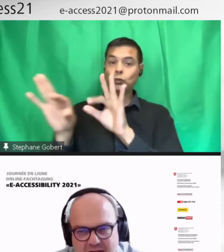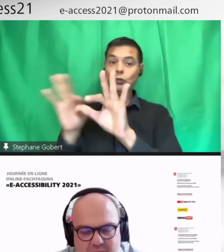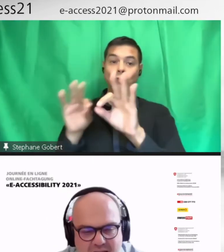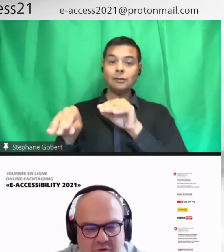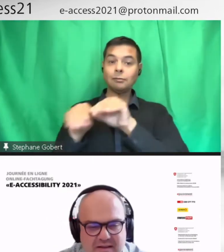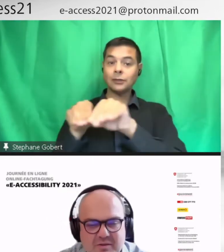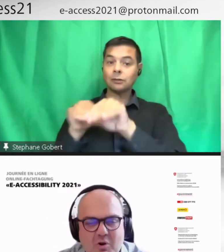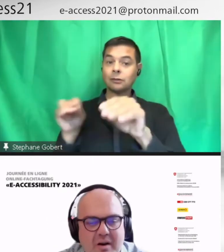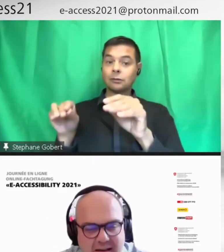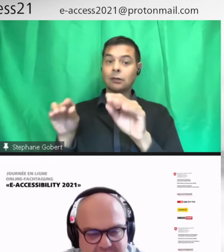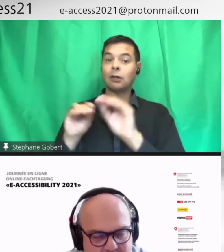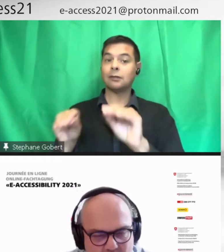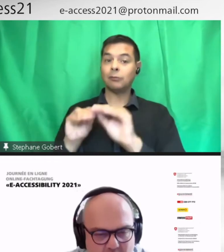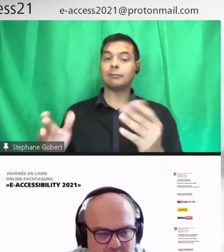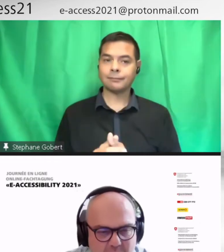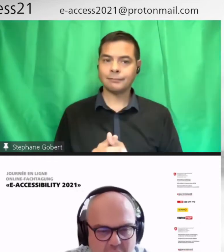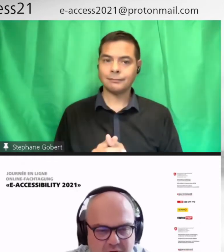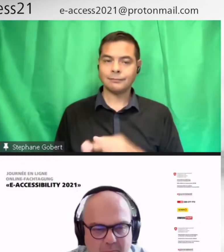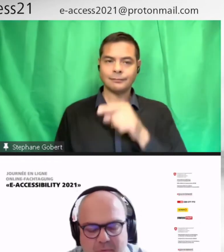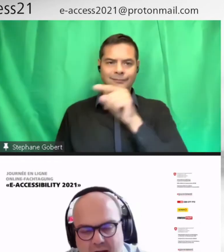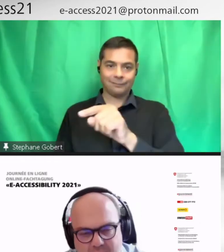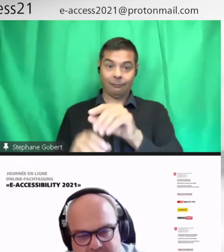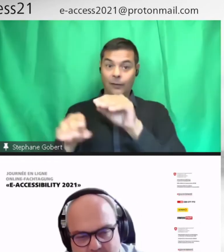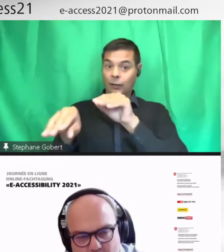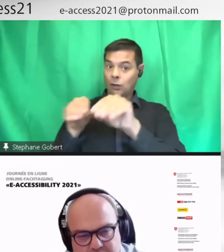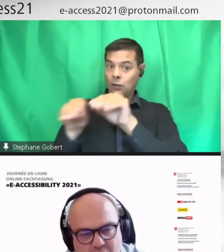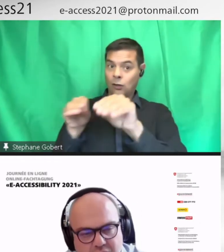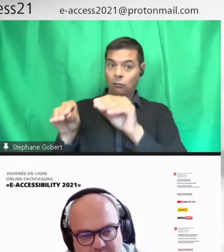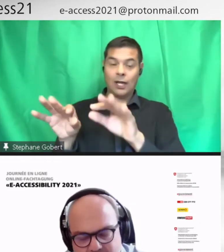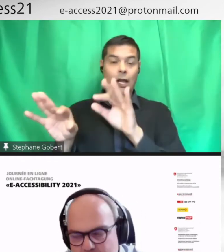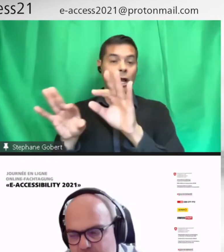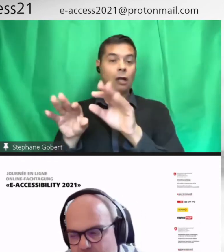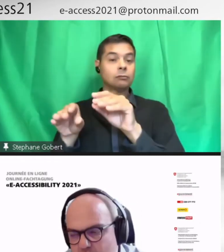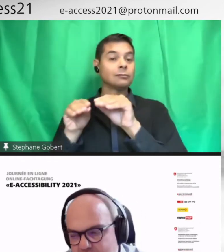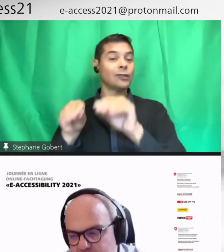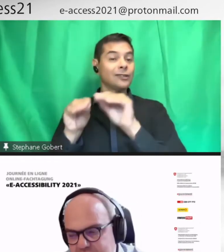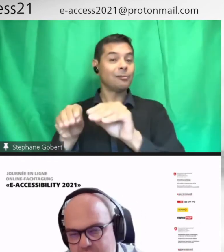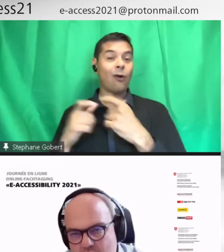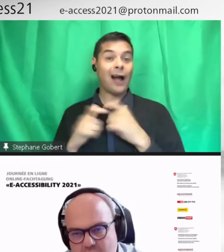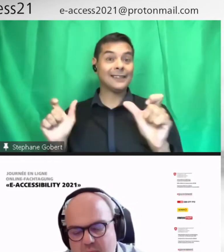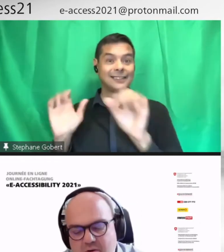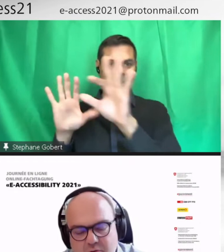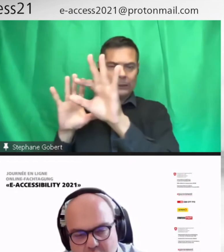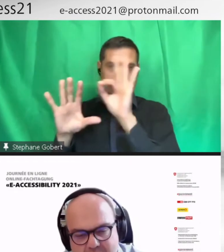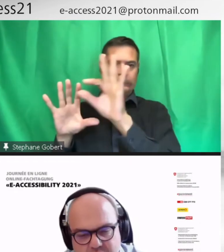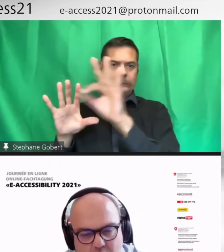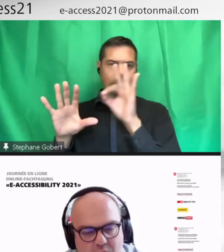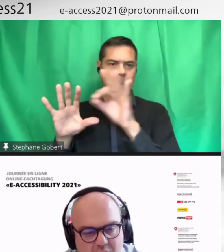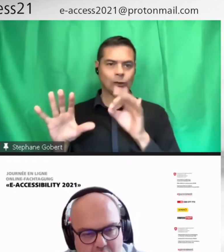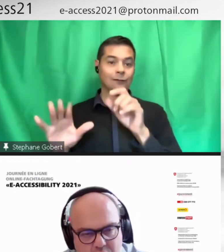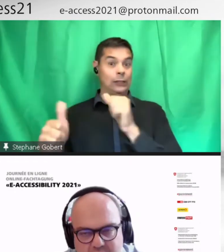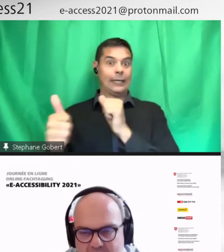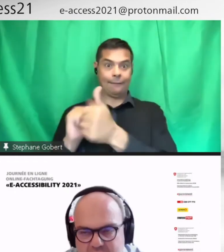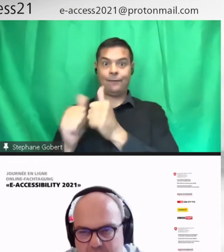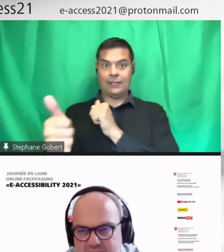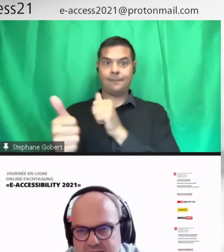des moyens d'enseignement accessibles encore plus importants. Puis ce qui est important quand on développe un nouveau moyen d'enseignement, qu'on met dans le bateau toutes